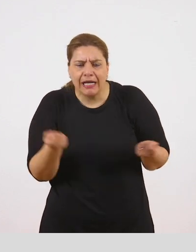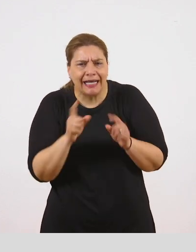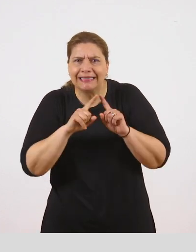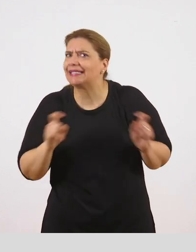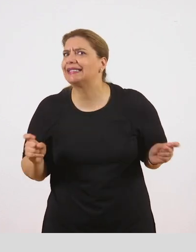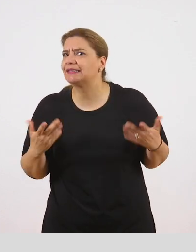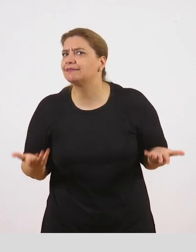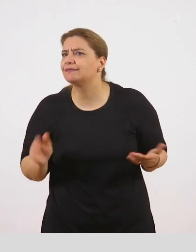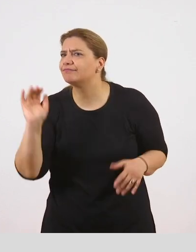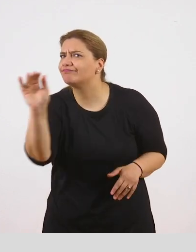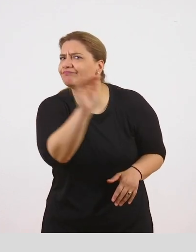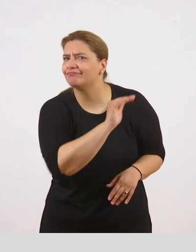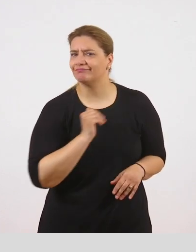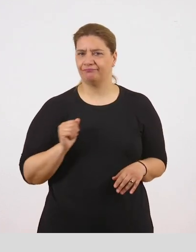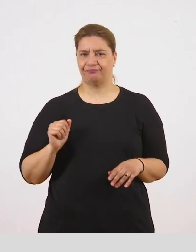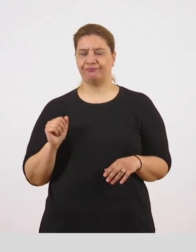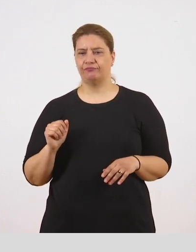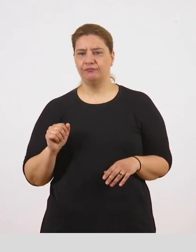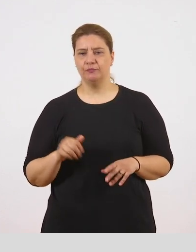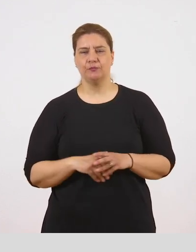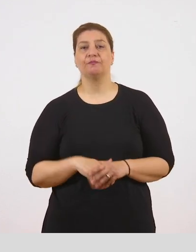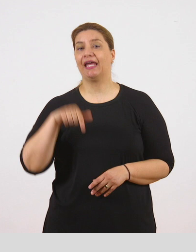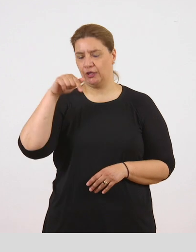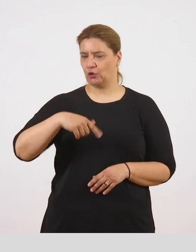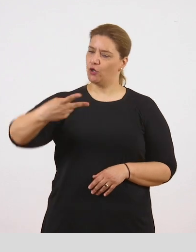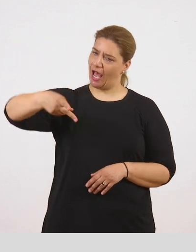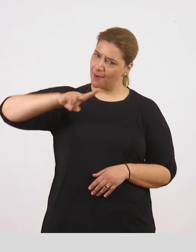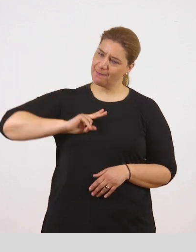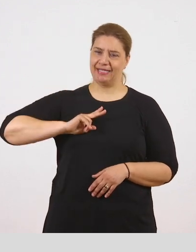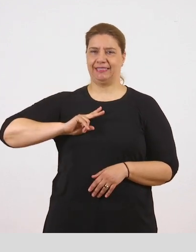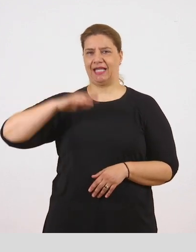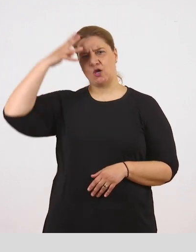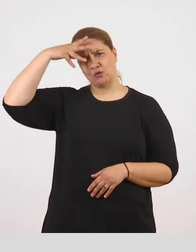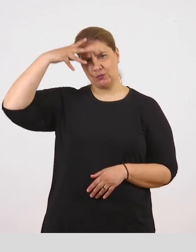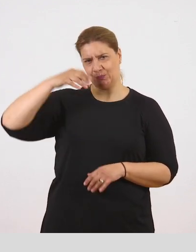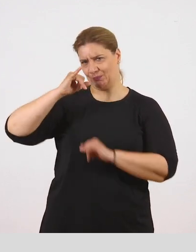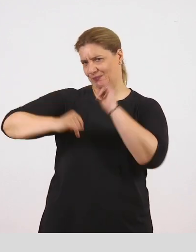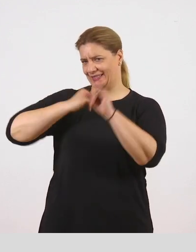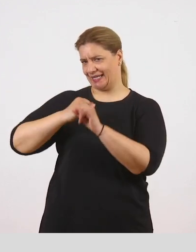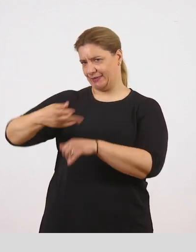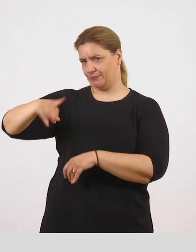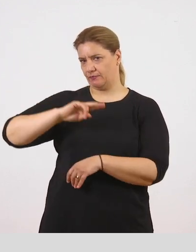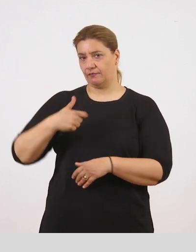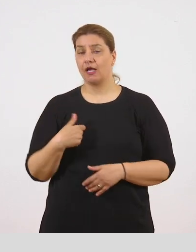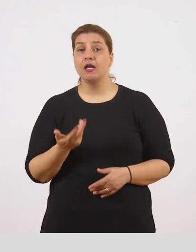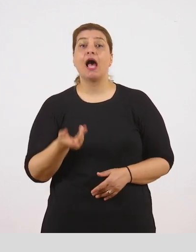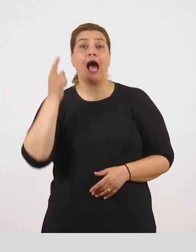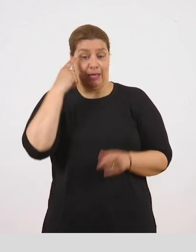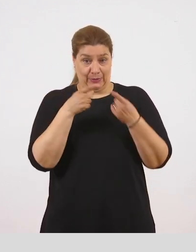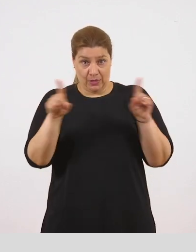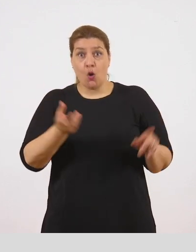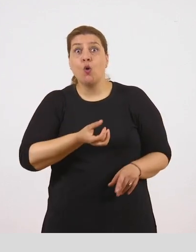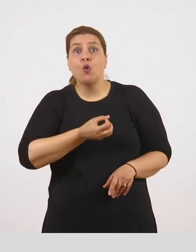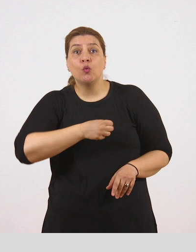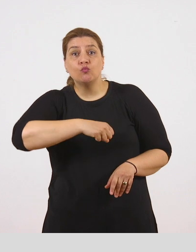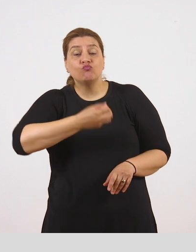Για να δούμε. Ποιος μιλάει τώρα. Α, ο Γιώργος θα μας πει. Ο Γιώργος λοιπόν λέει, αγαπούσε